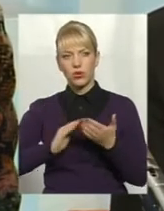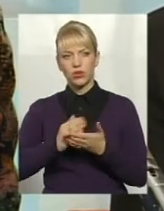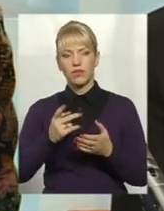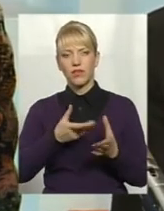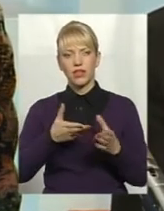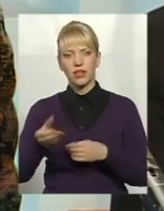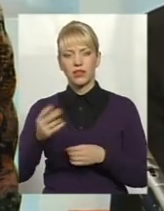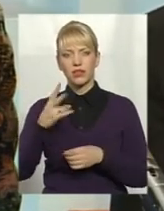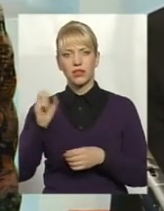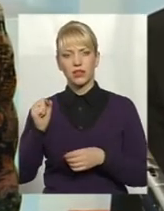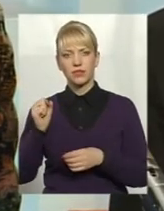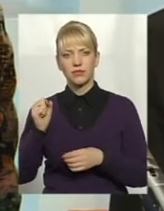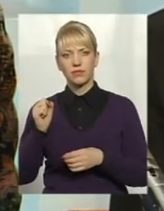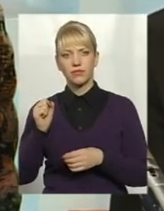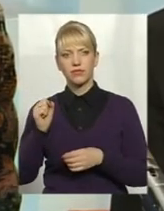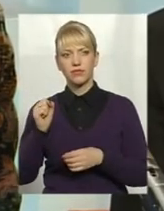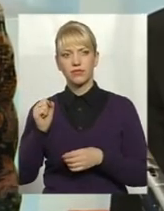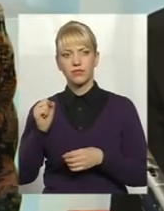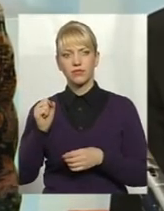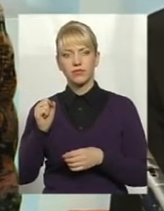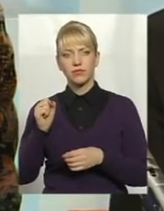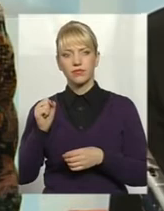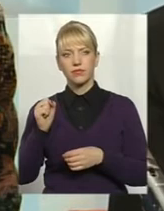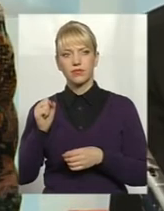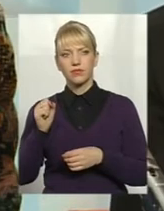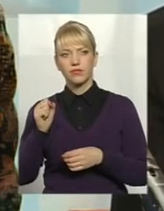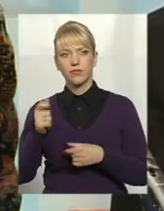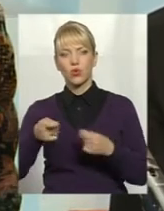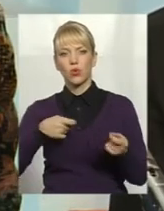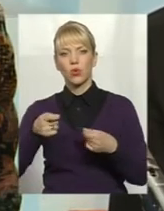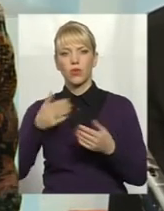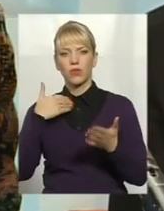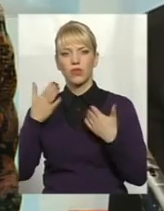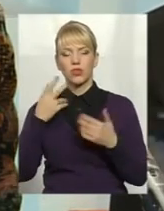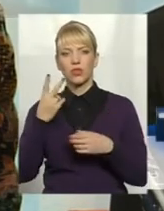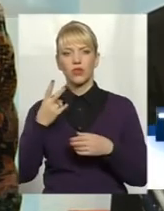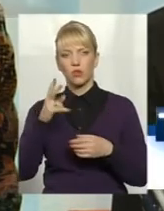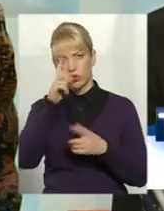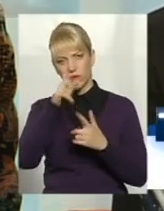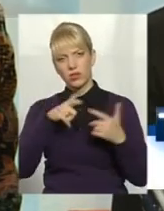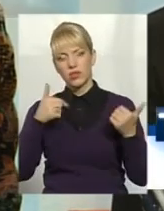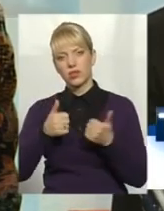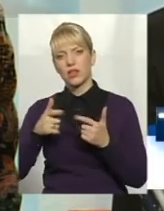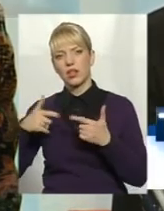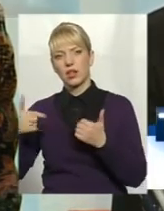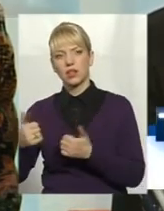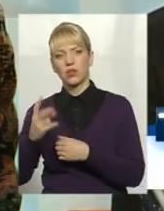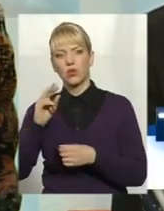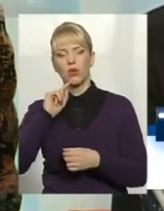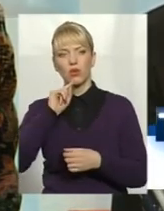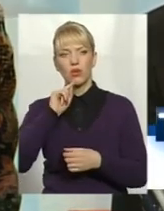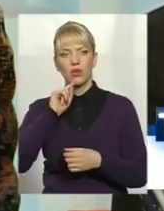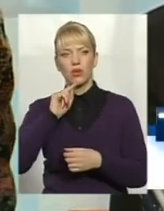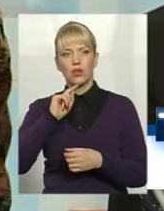влияє на торгові відносини двох сторон. Але, крім того, є